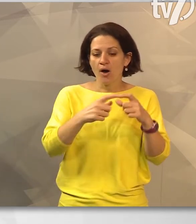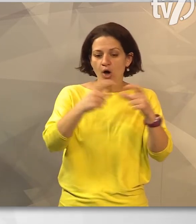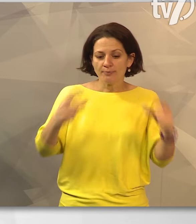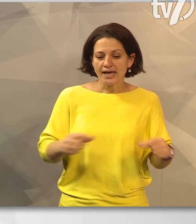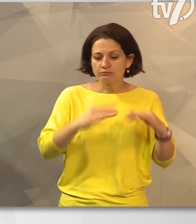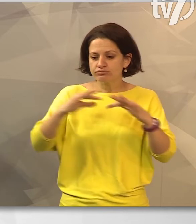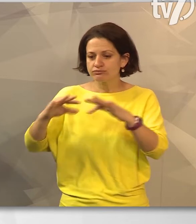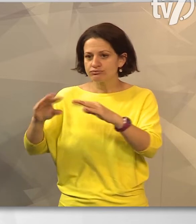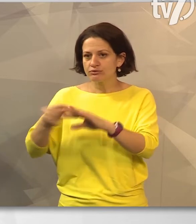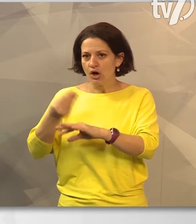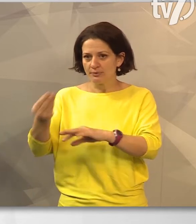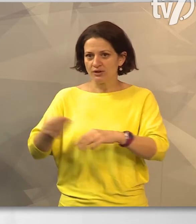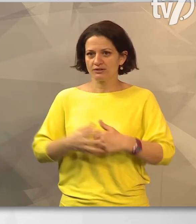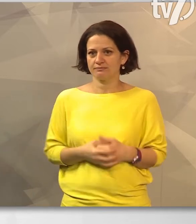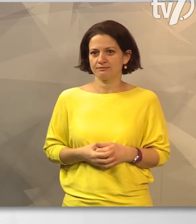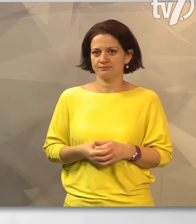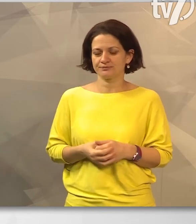jótékony hatóanyagokból.